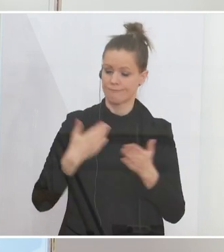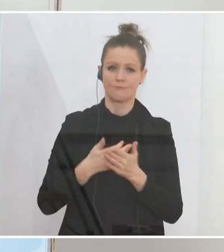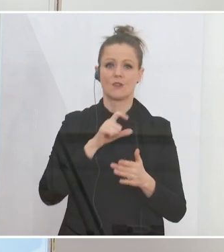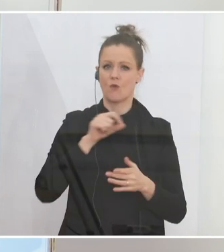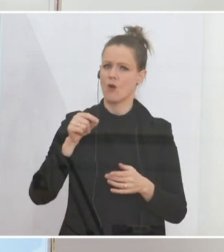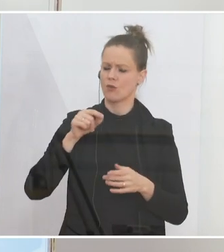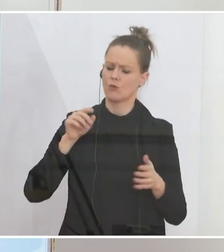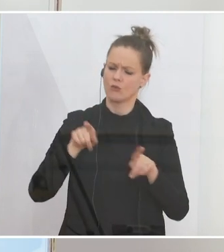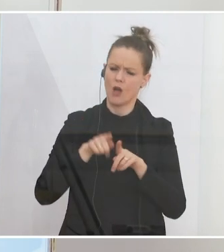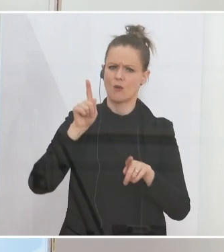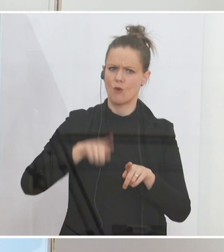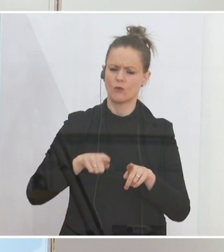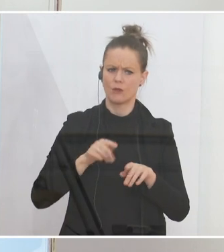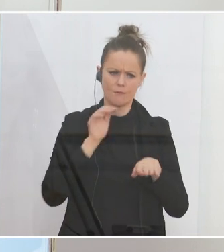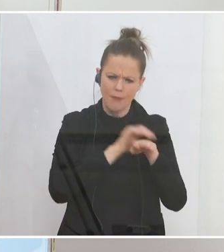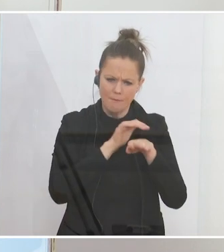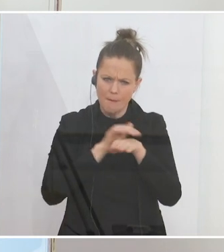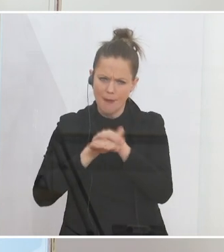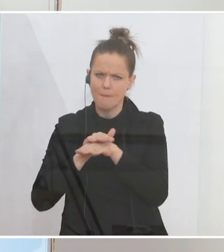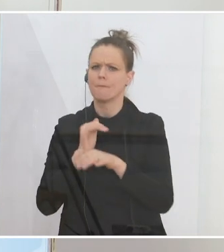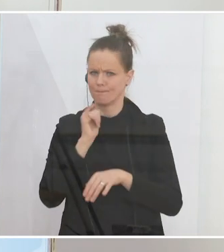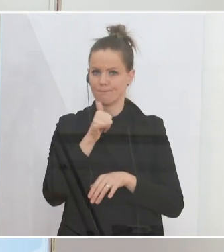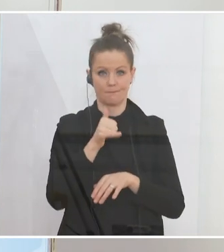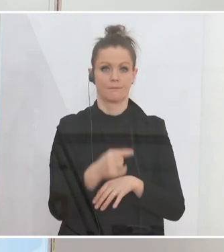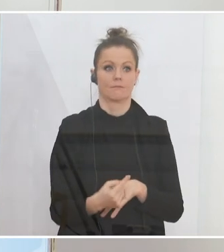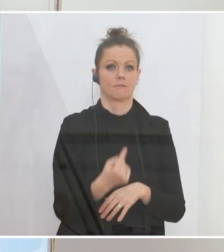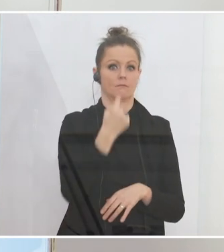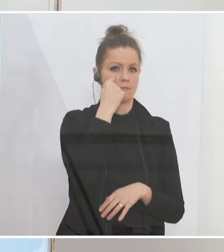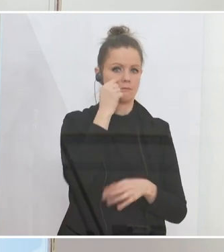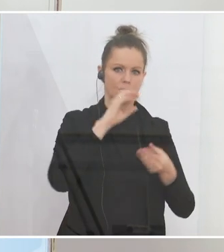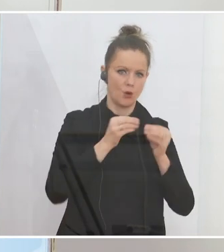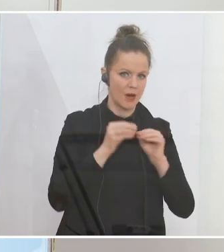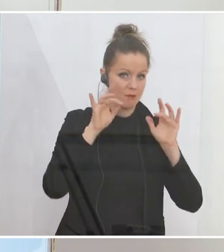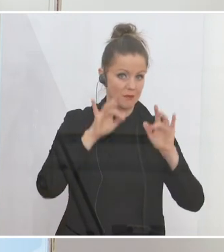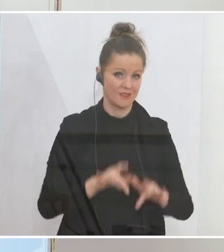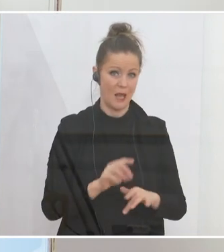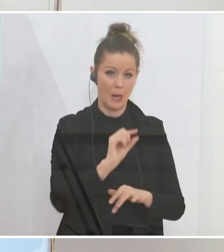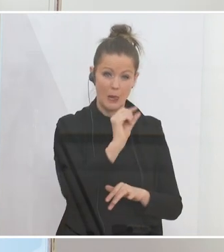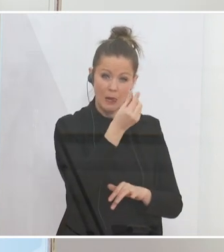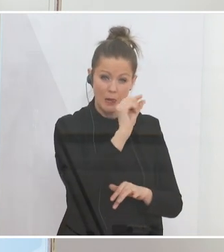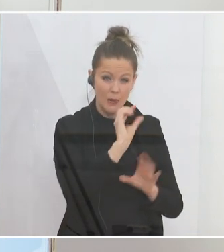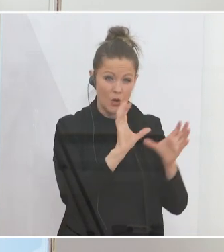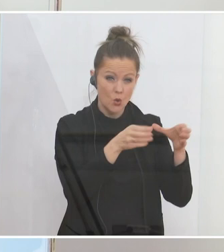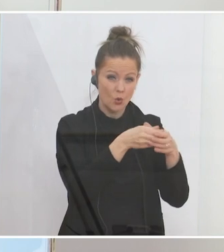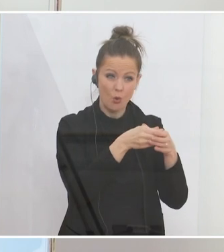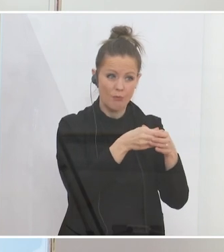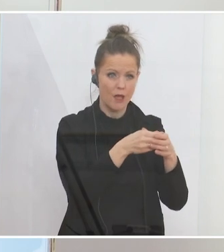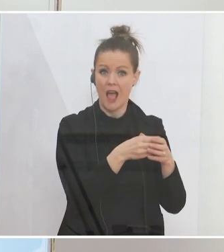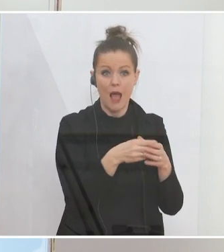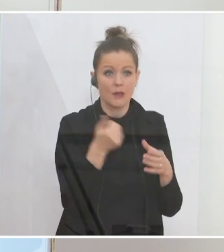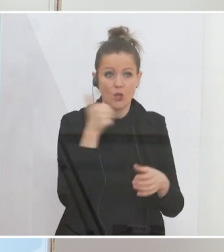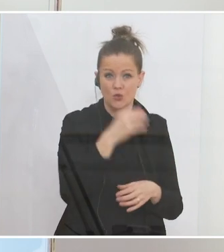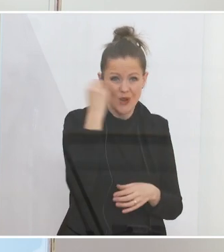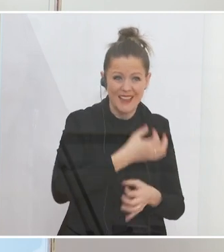identifiziert und, glaube ich, augenscheinlich gesehen, dass wir ein Problem haben mit einer äußerst kleinen, aber unbelehrbaren Gruppe von Menschen,